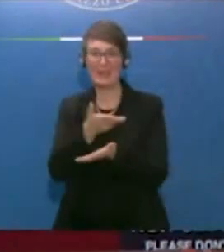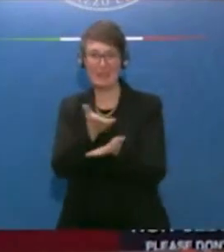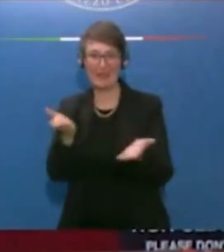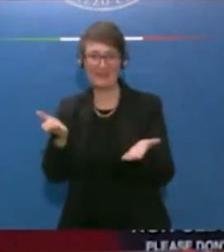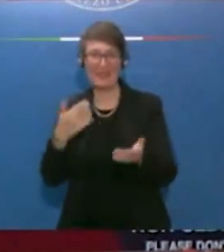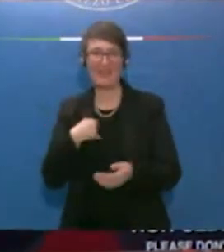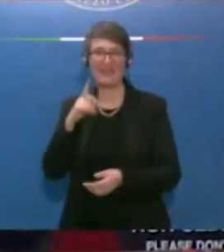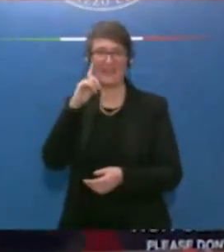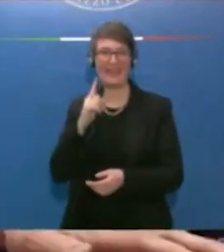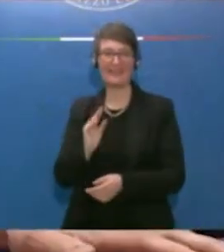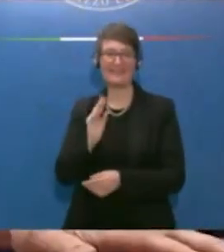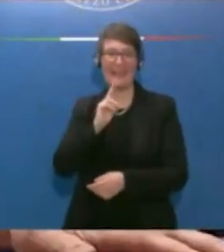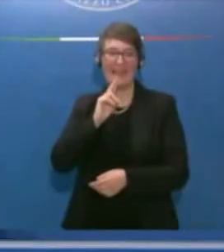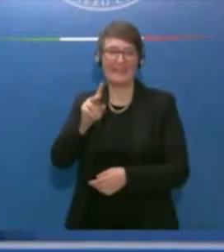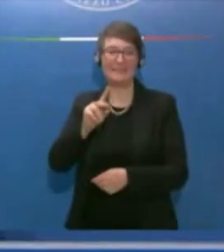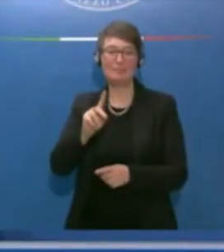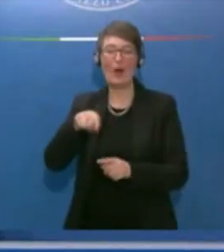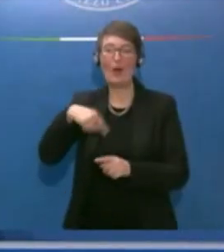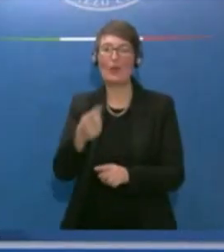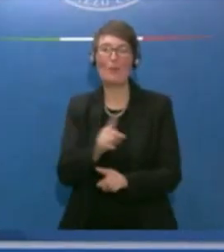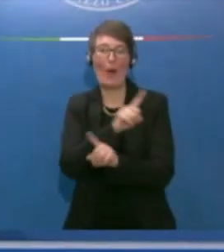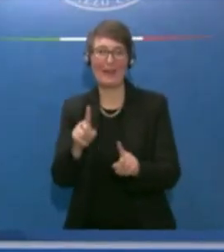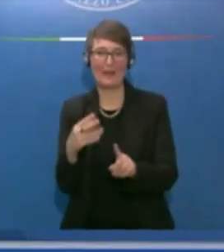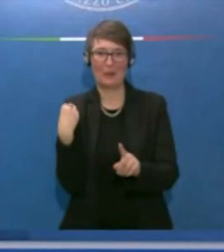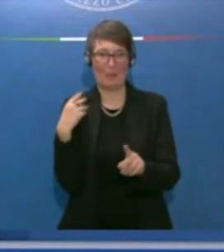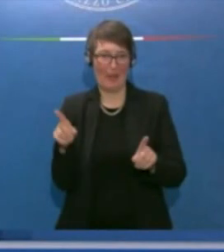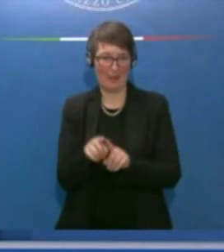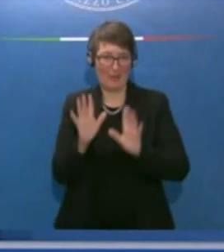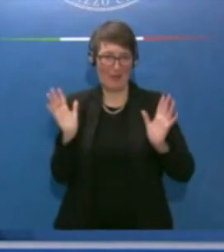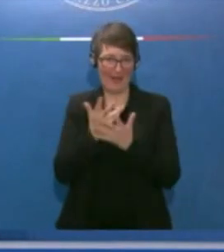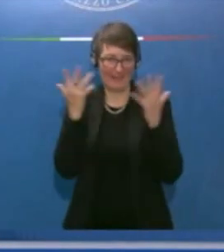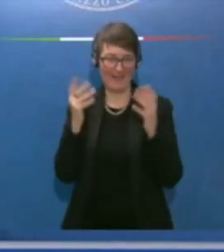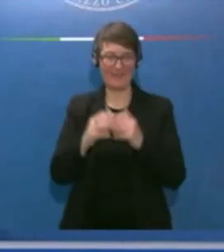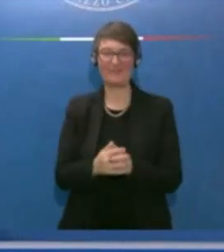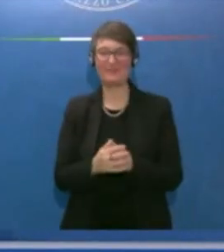rispondo a questa domanda nessun altro mi fa un'altra domanda su questo, intendiamoci, vabbè.